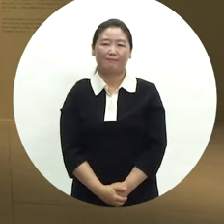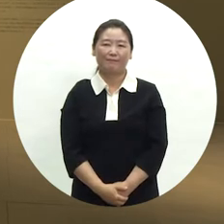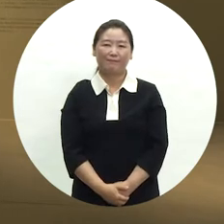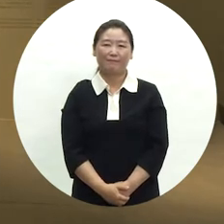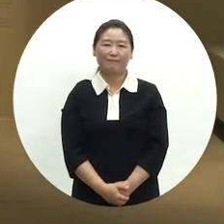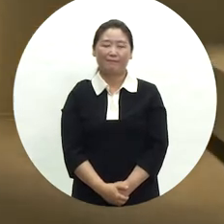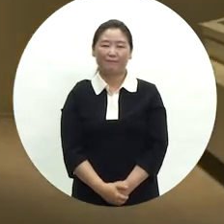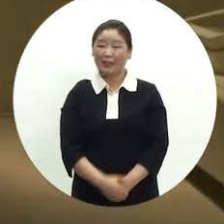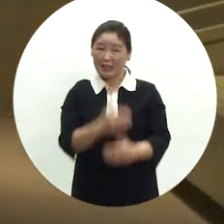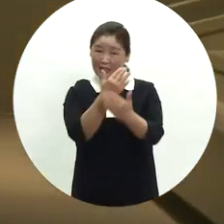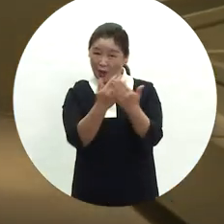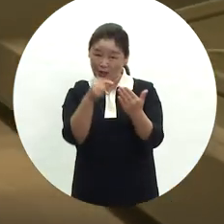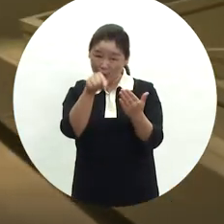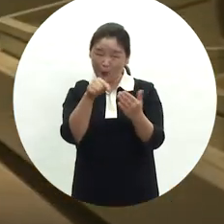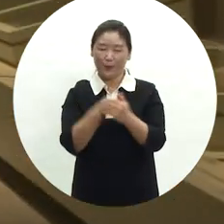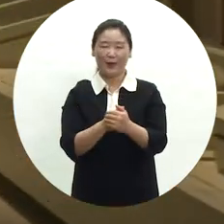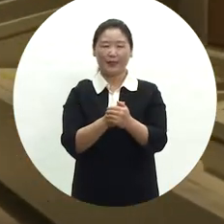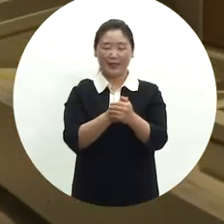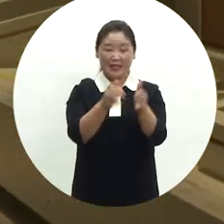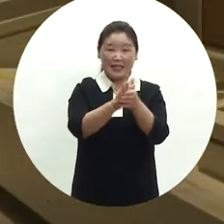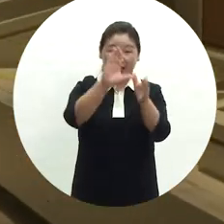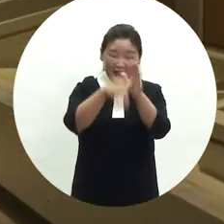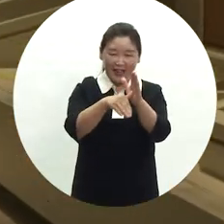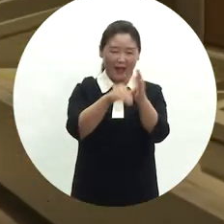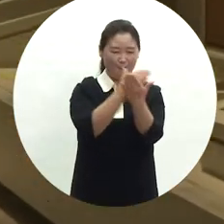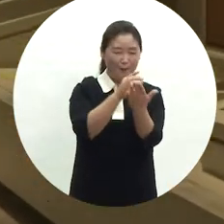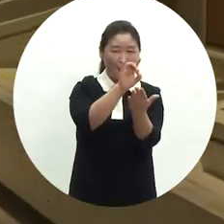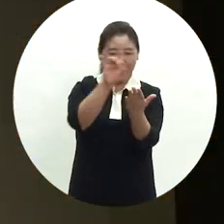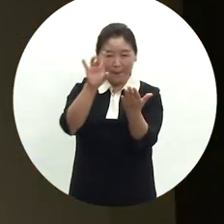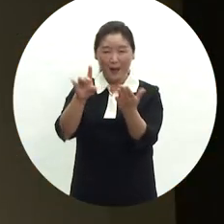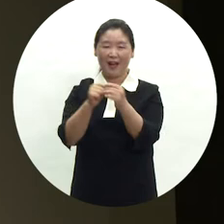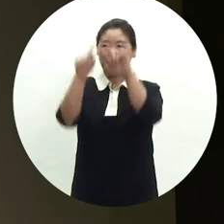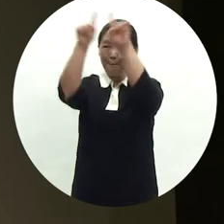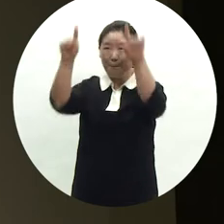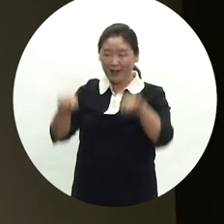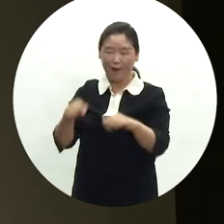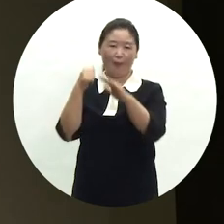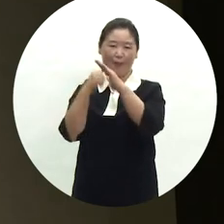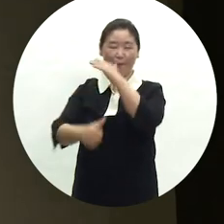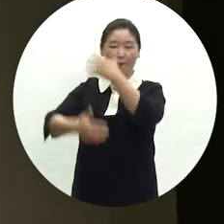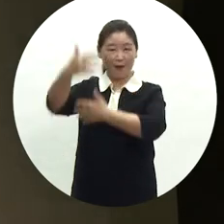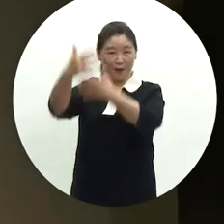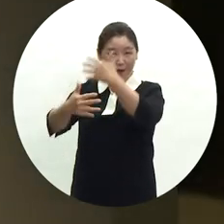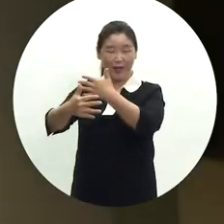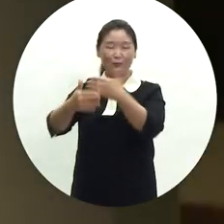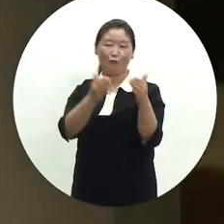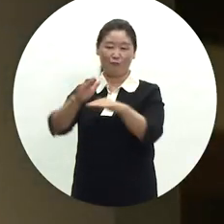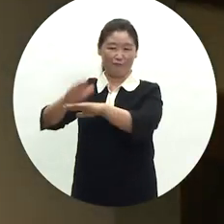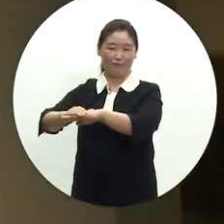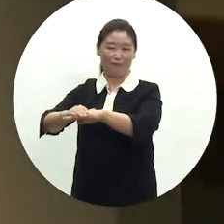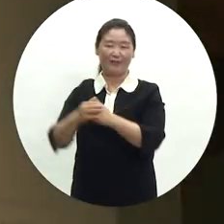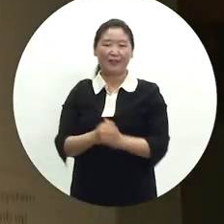상설 전시관 3에서는 각 부 도입부마다 패널과 함께 대표 이미지 스팟 영상을 배치하여